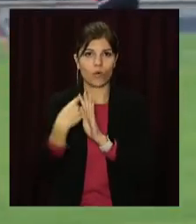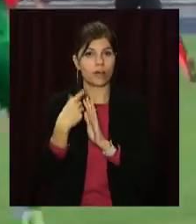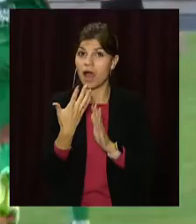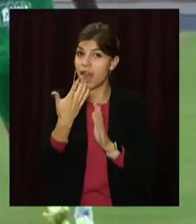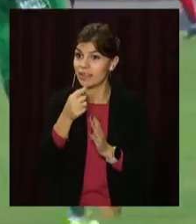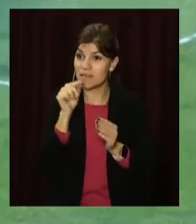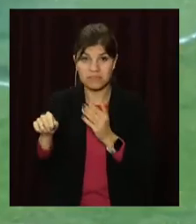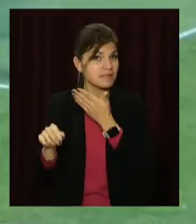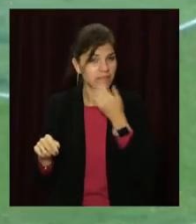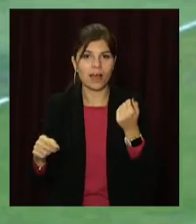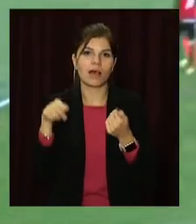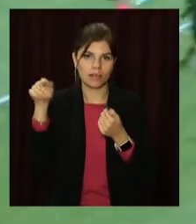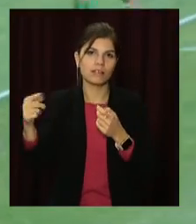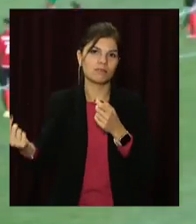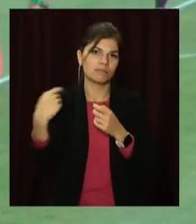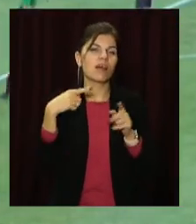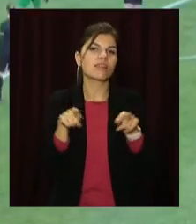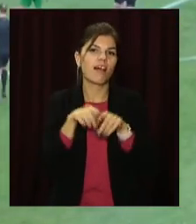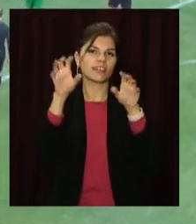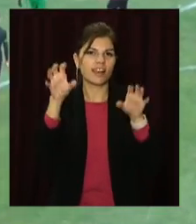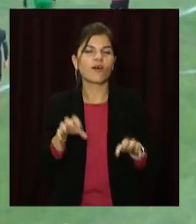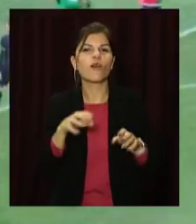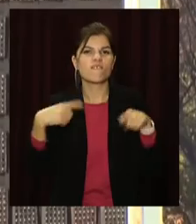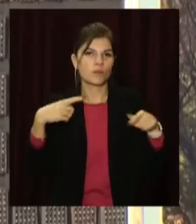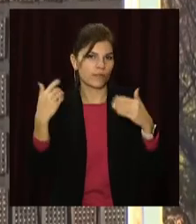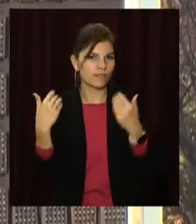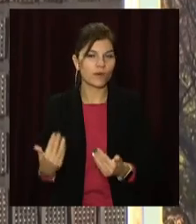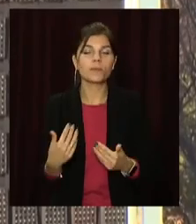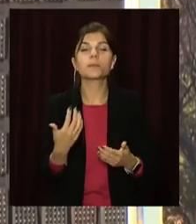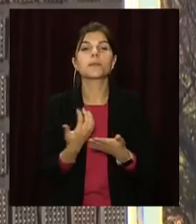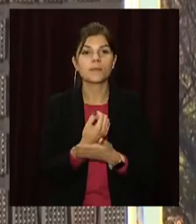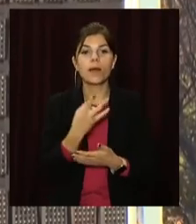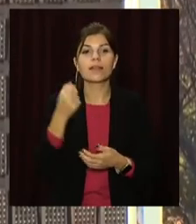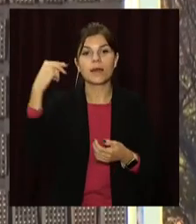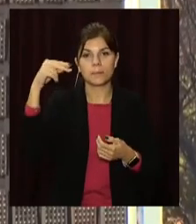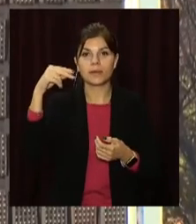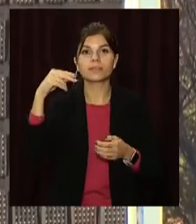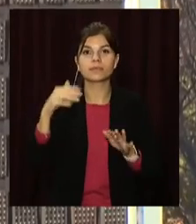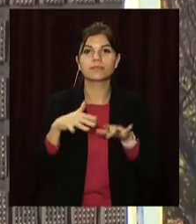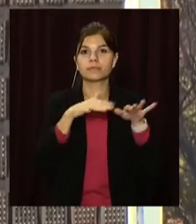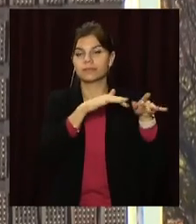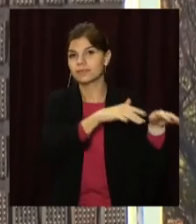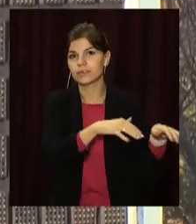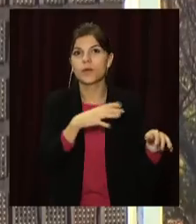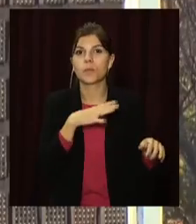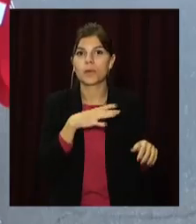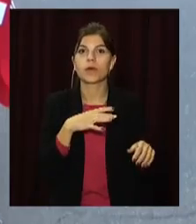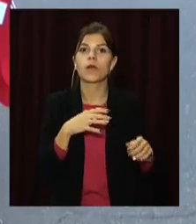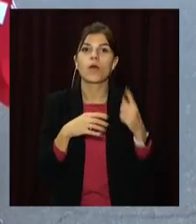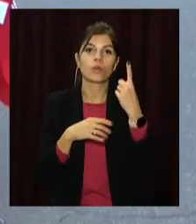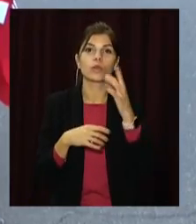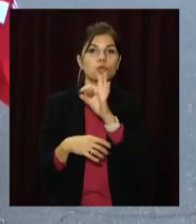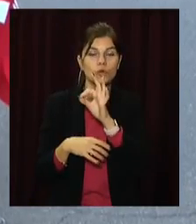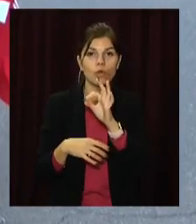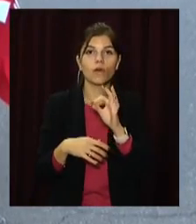забивають тобі. Такий футбольний закон спрацював і в цьому поєдинку. Тож на перерву команди пішли із мінімальним рахунком 1-0